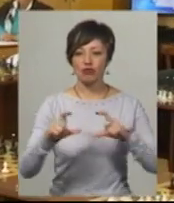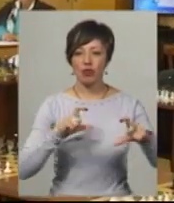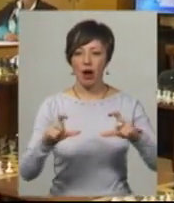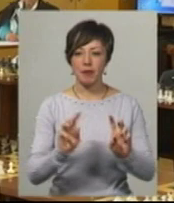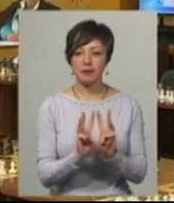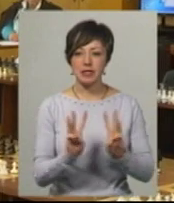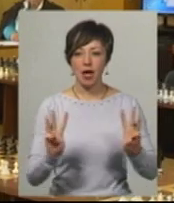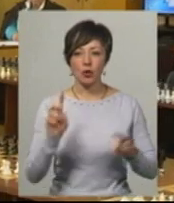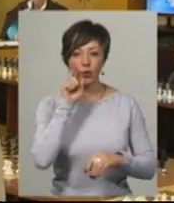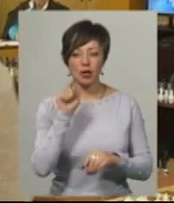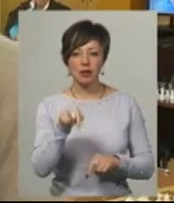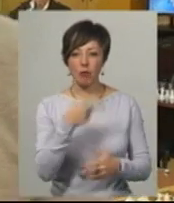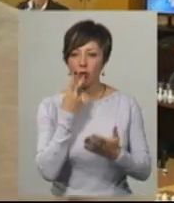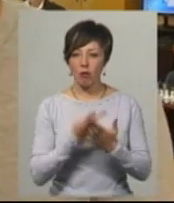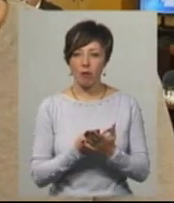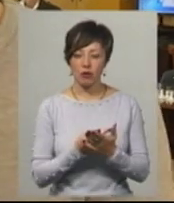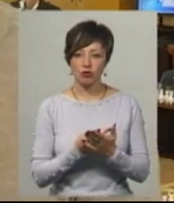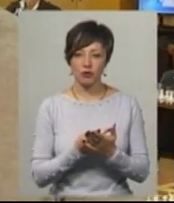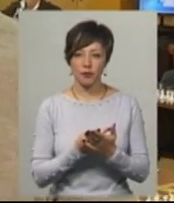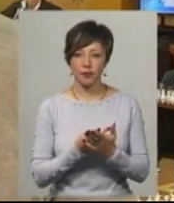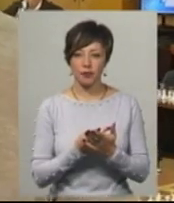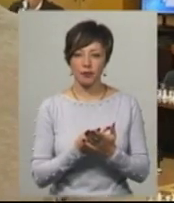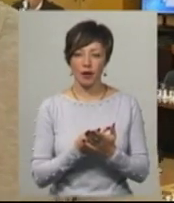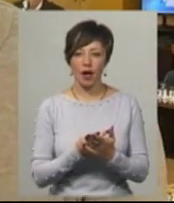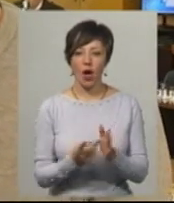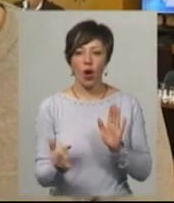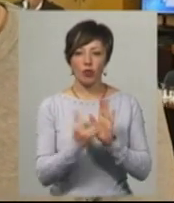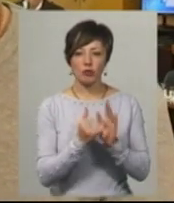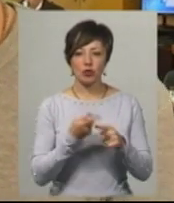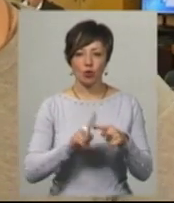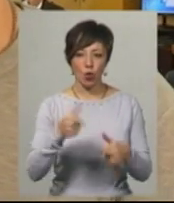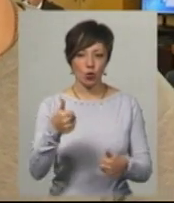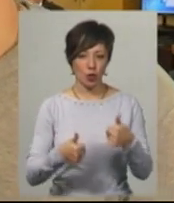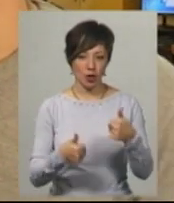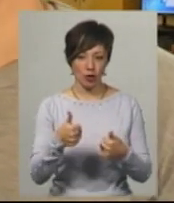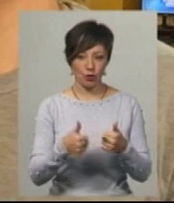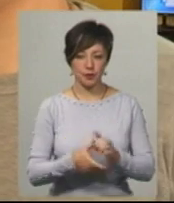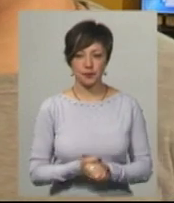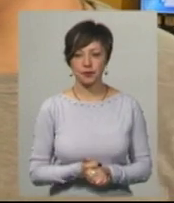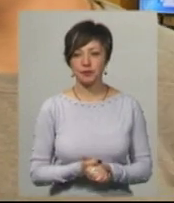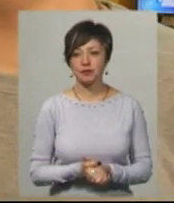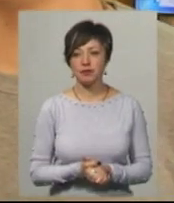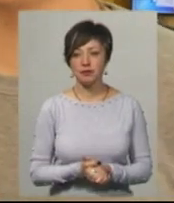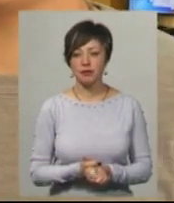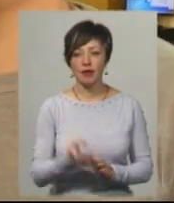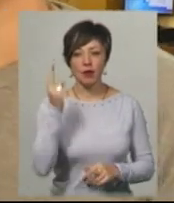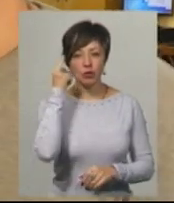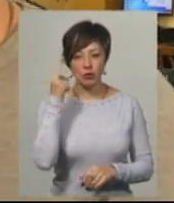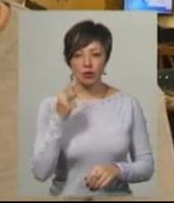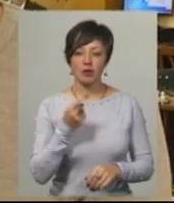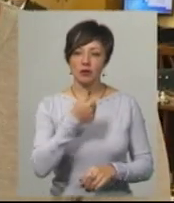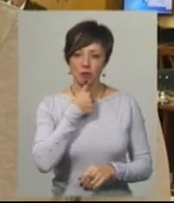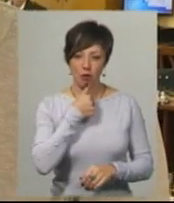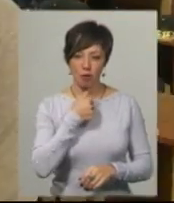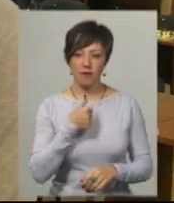сеті України, там побачив розміщення цього турніру. І подумав спробувати